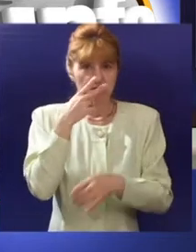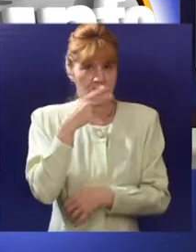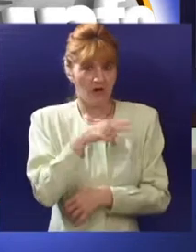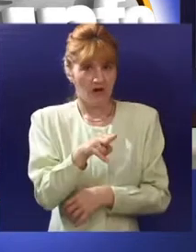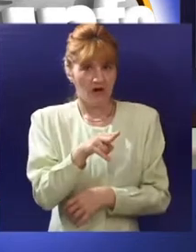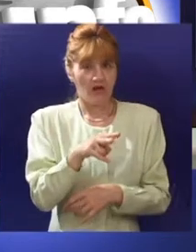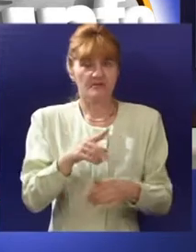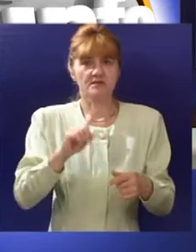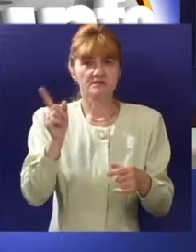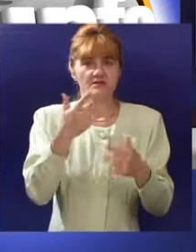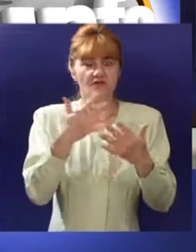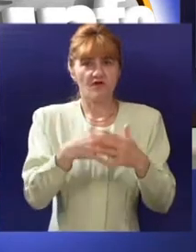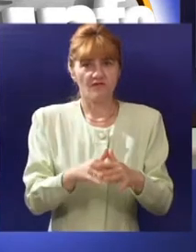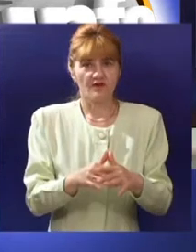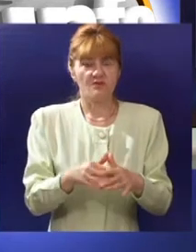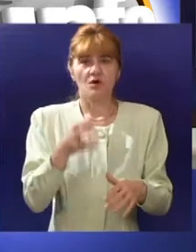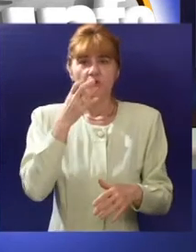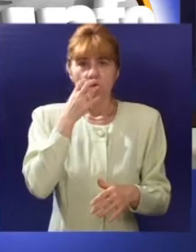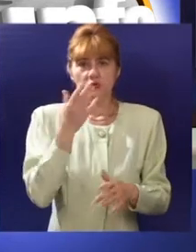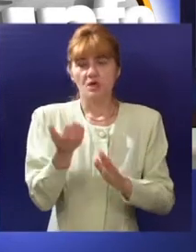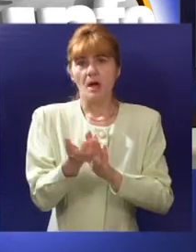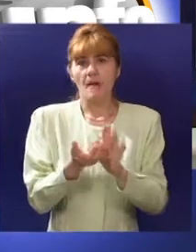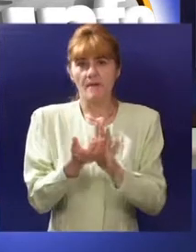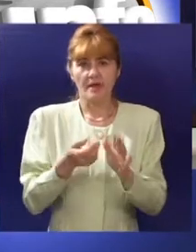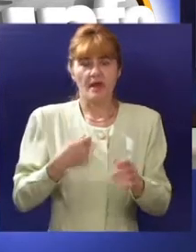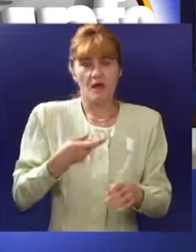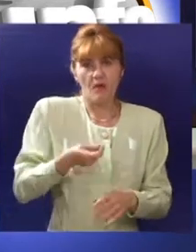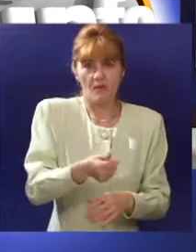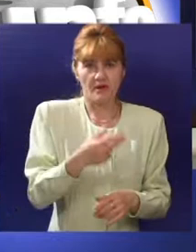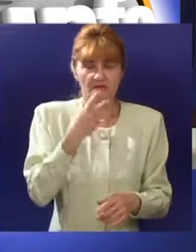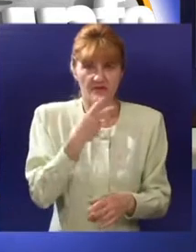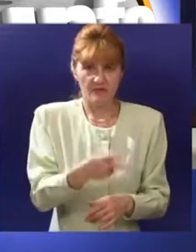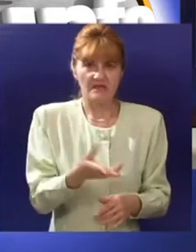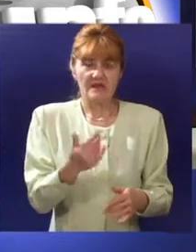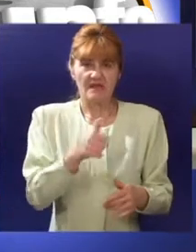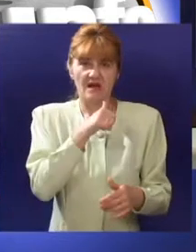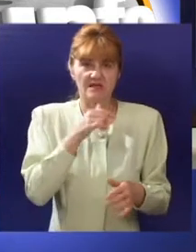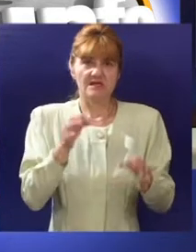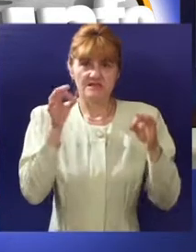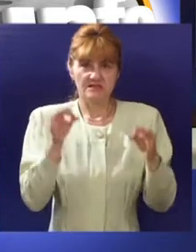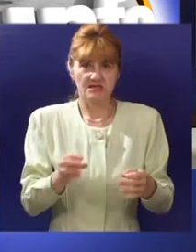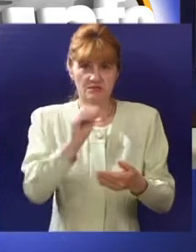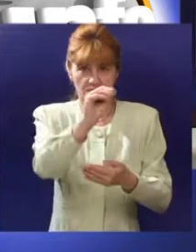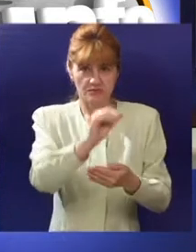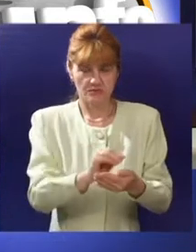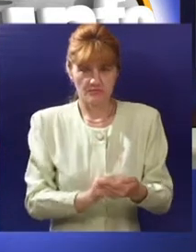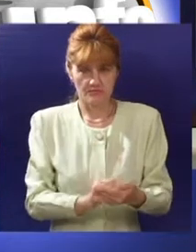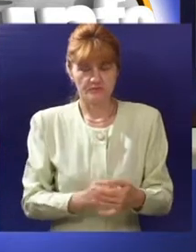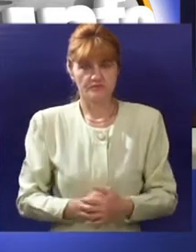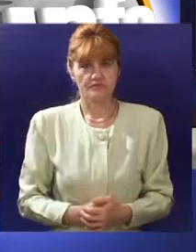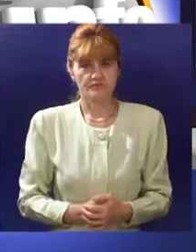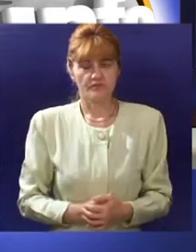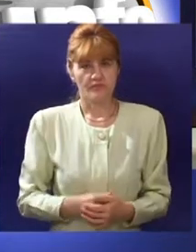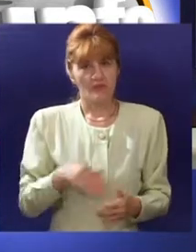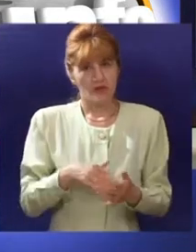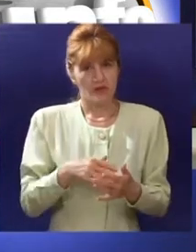toga što proverava turističke agencije, građanima preporučuje da pre uplate letovanja provere da li se izabrana agencija nalazi u registru Agencije za